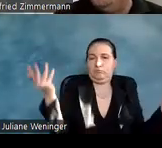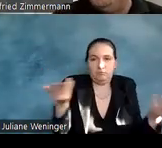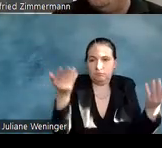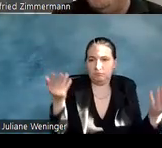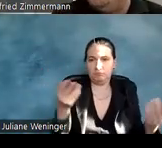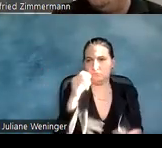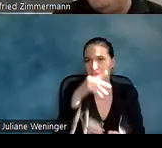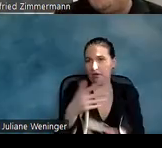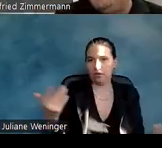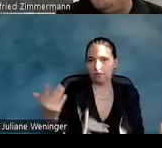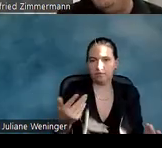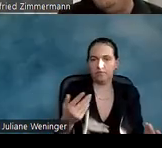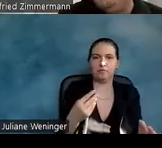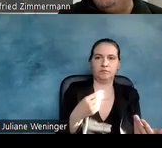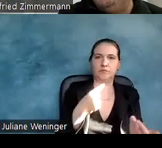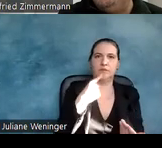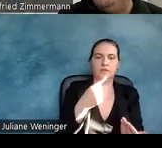Dokument enthält nichts.